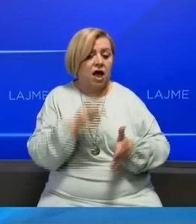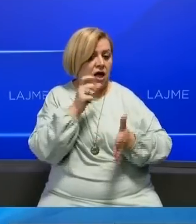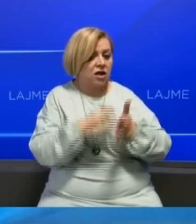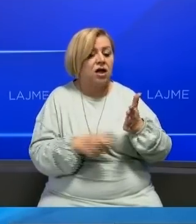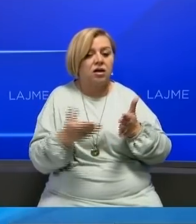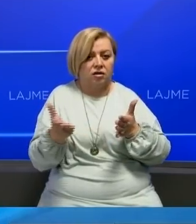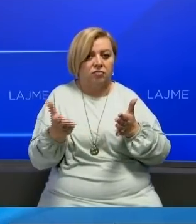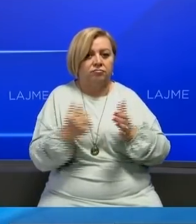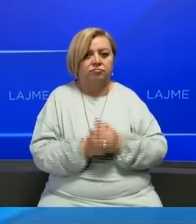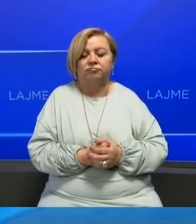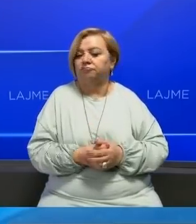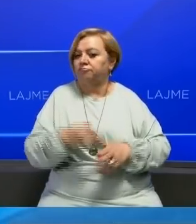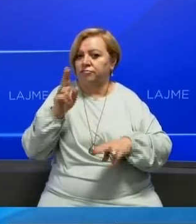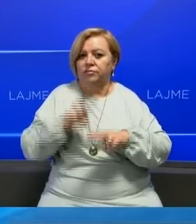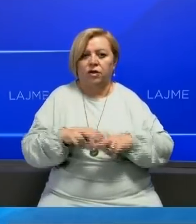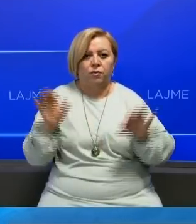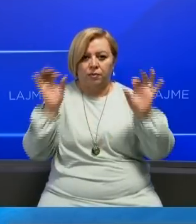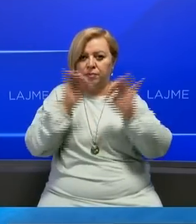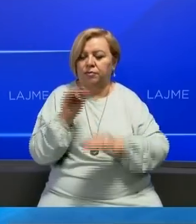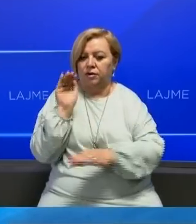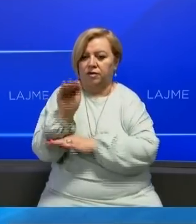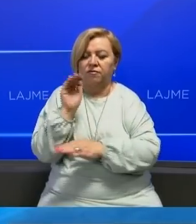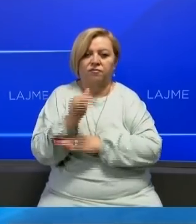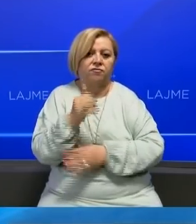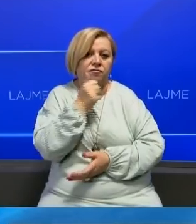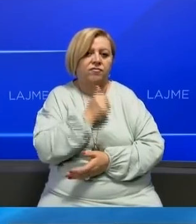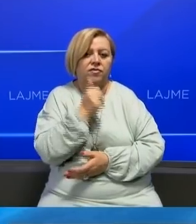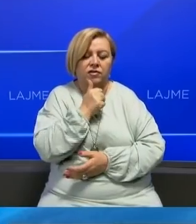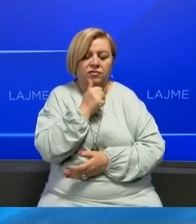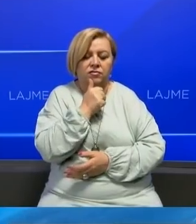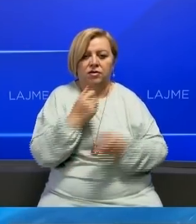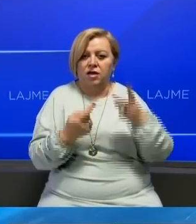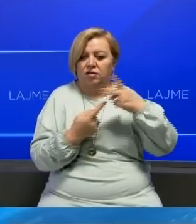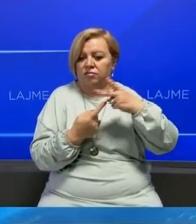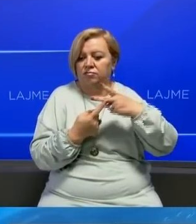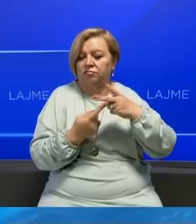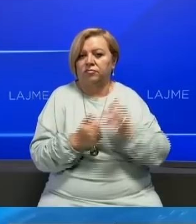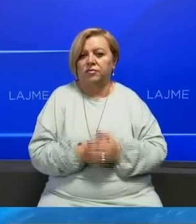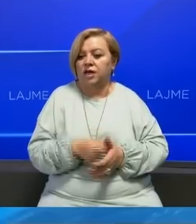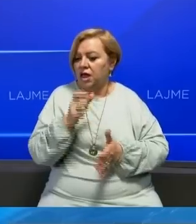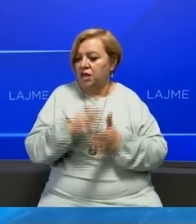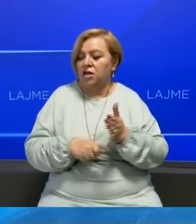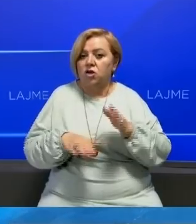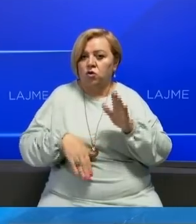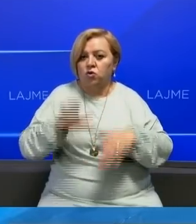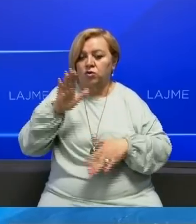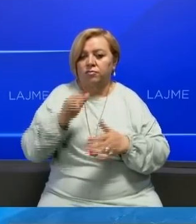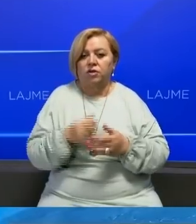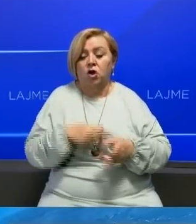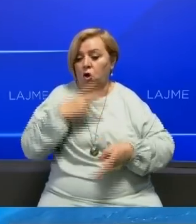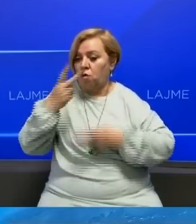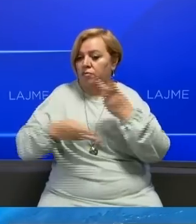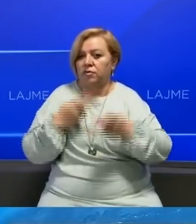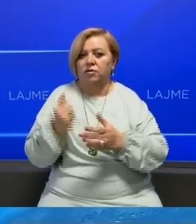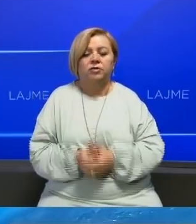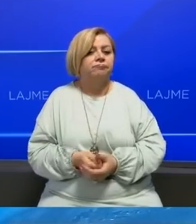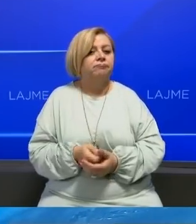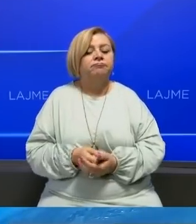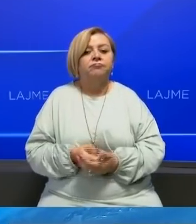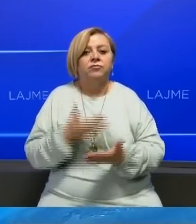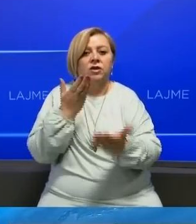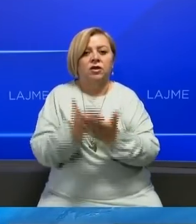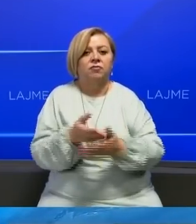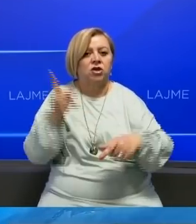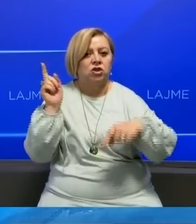ti të fundit nuk e kanë miratua raportin vjetor financjar të medjumit publik. Madjen nga antaret të shumicës në këtë komision është rekomanduar edhe